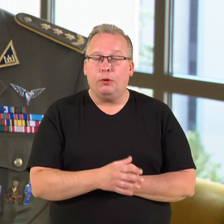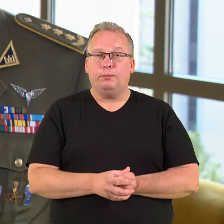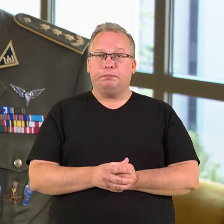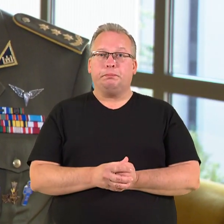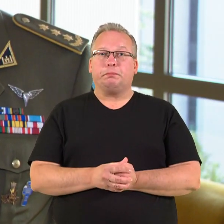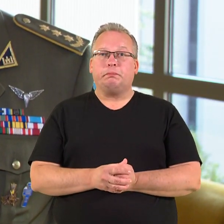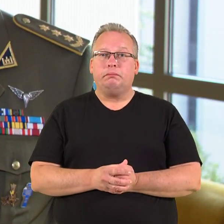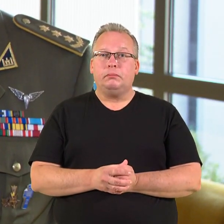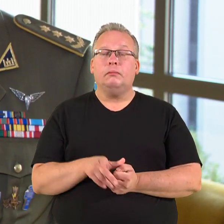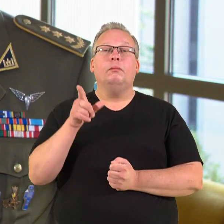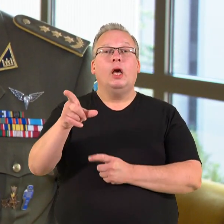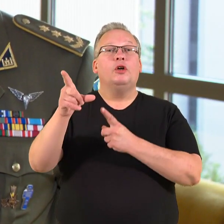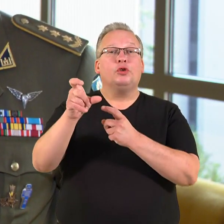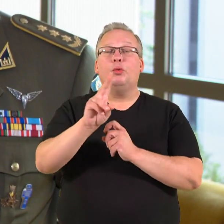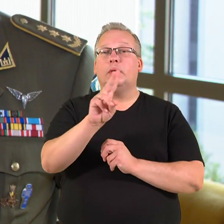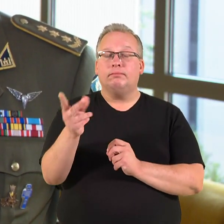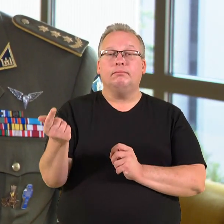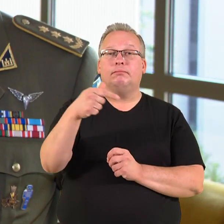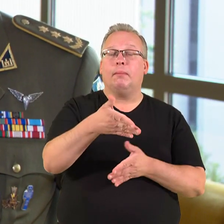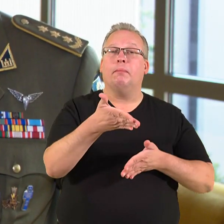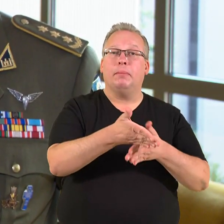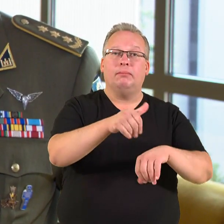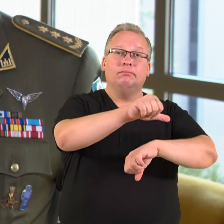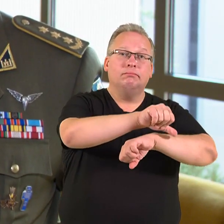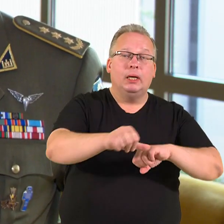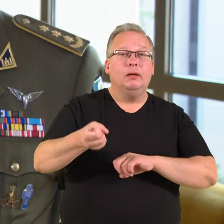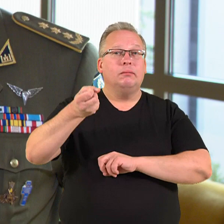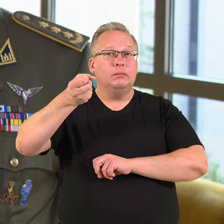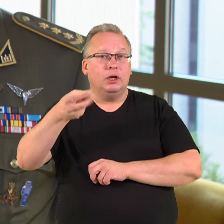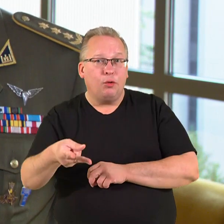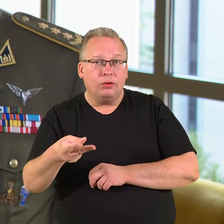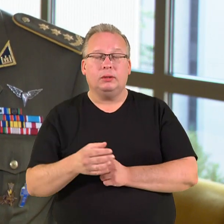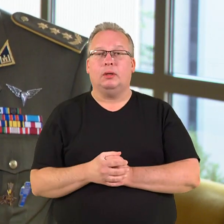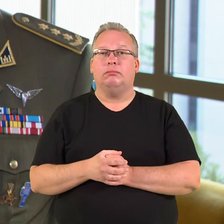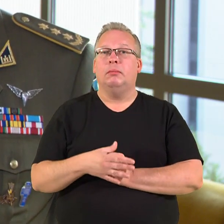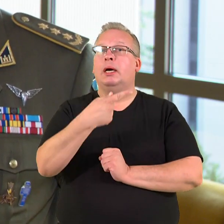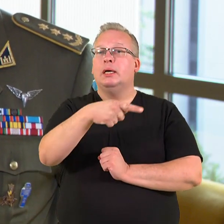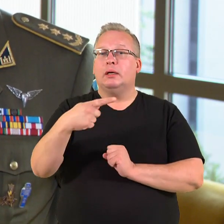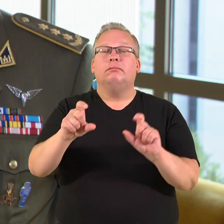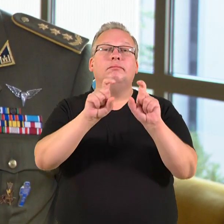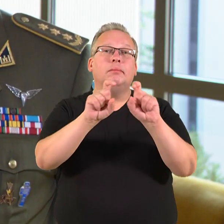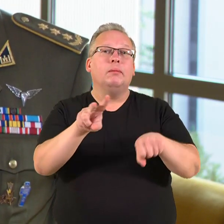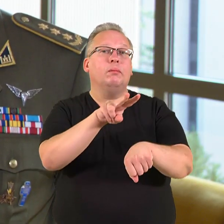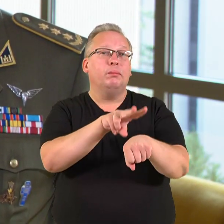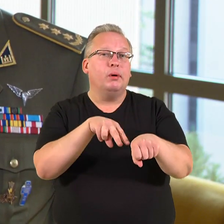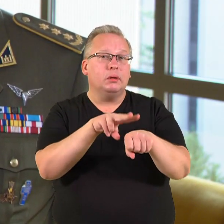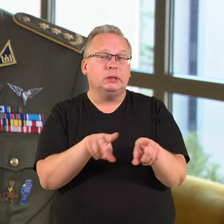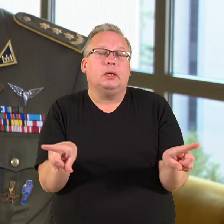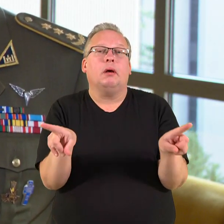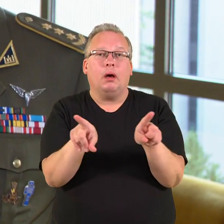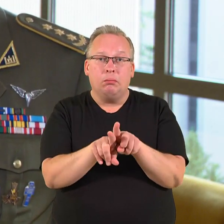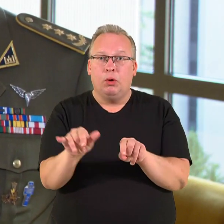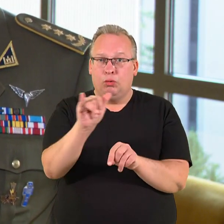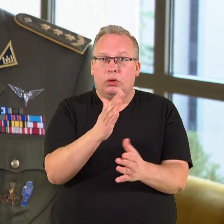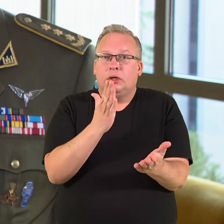aktyvuotas šaulys, kuris ateina į pagalbą tiek pasienėje, tiek ligoninėje, tiek kitom institucijom, ar policija, ar kažkur, tai kur